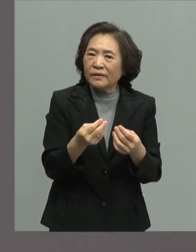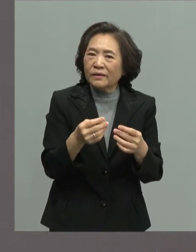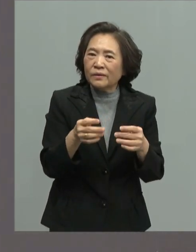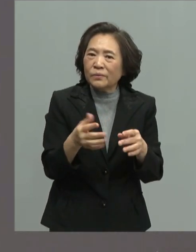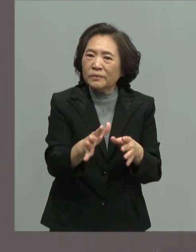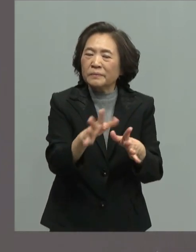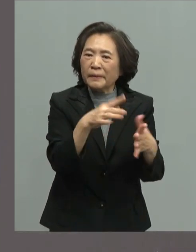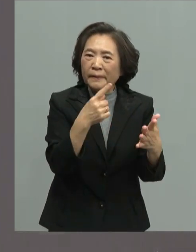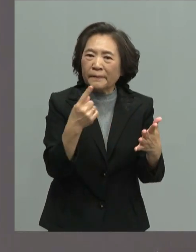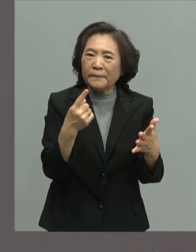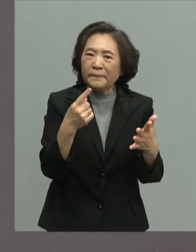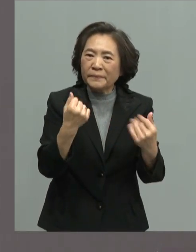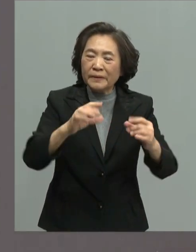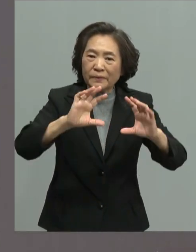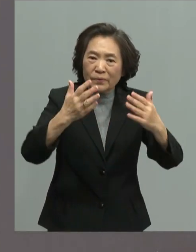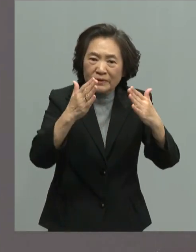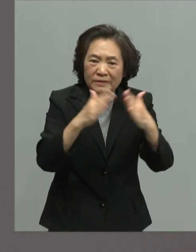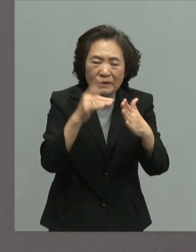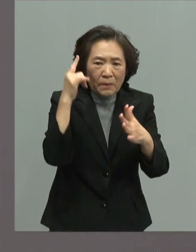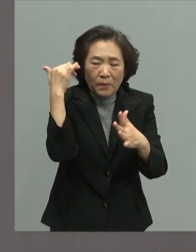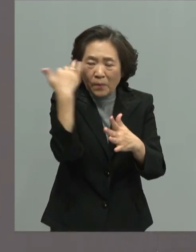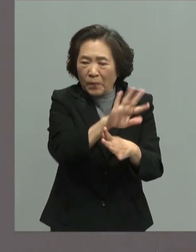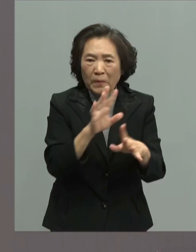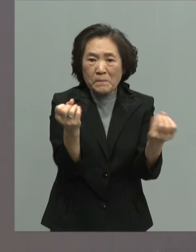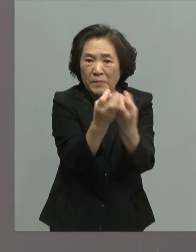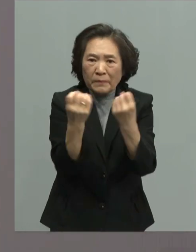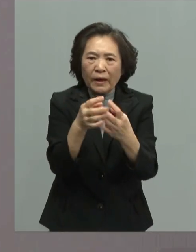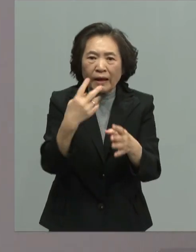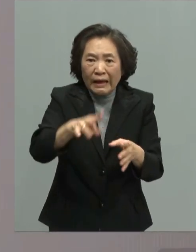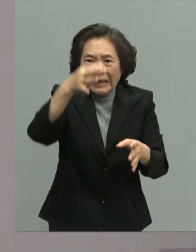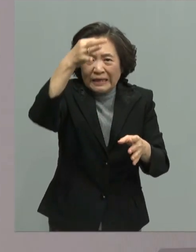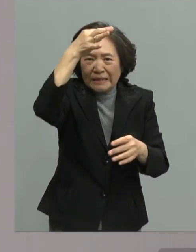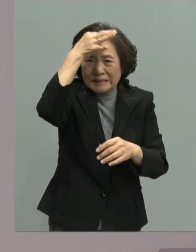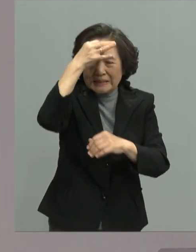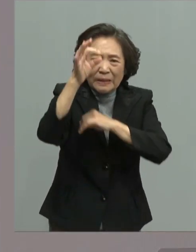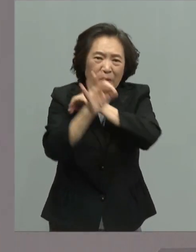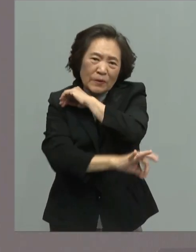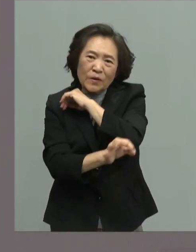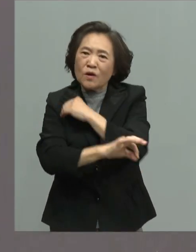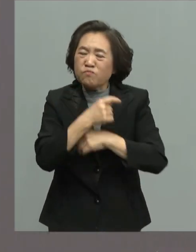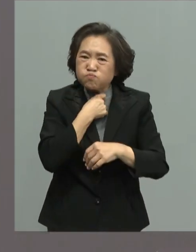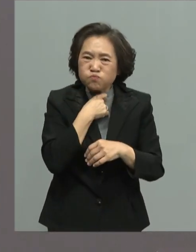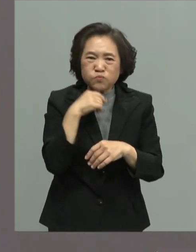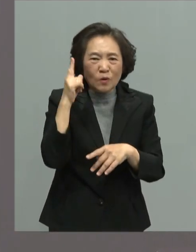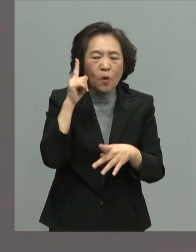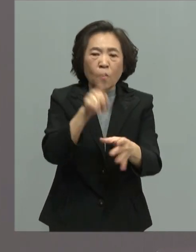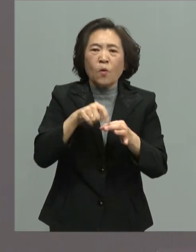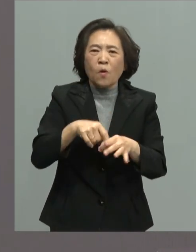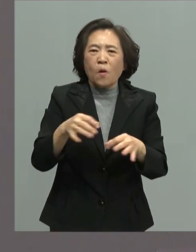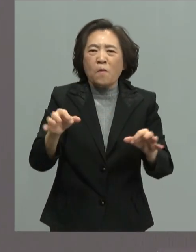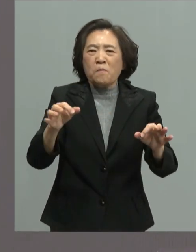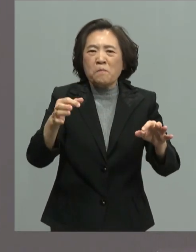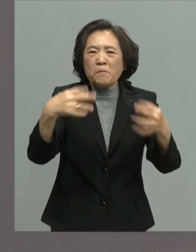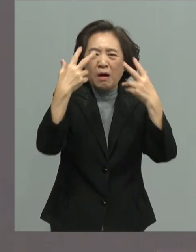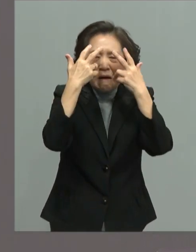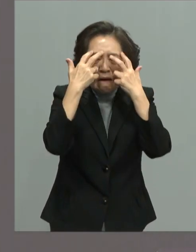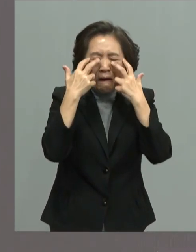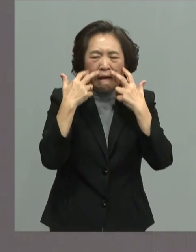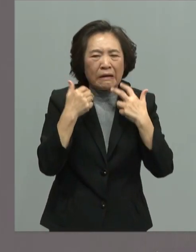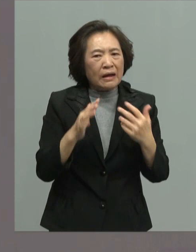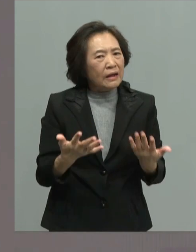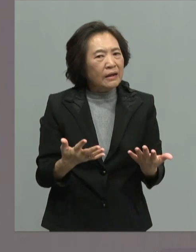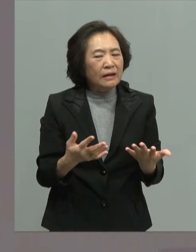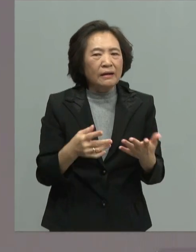人在国家有烂的时刻还有贪力要发国烂财哇这些